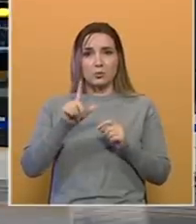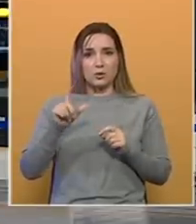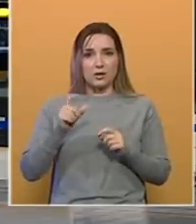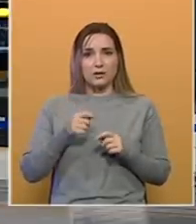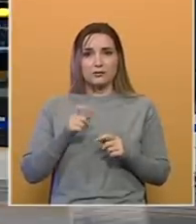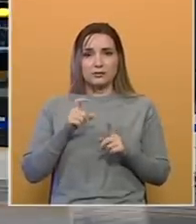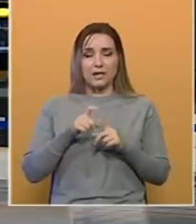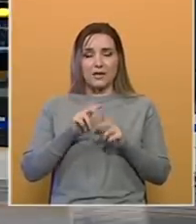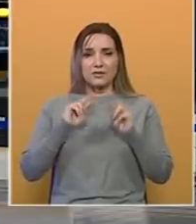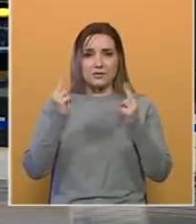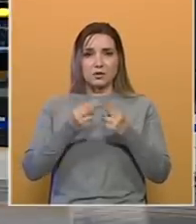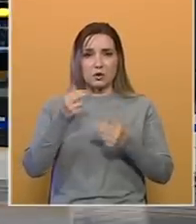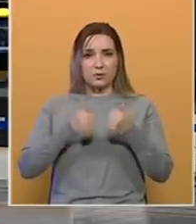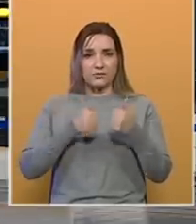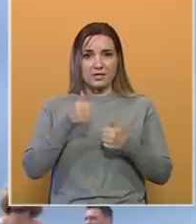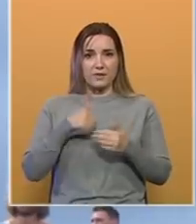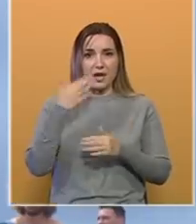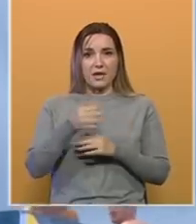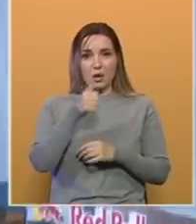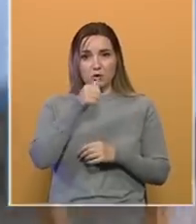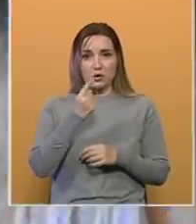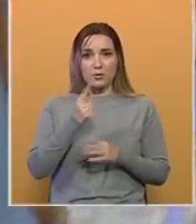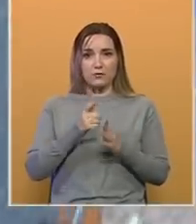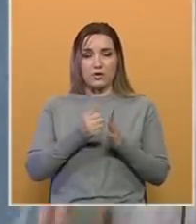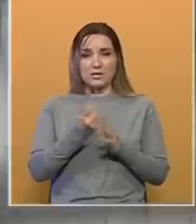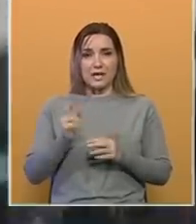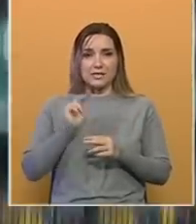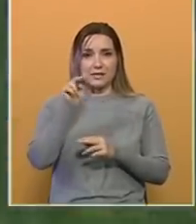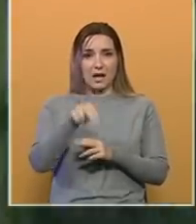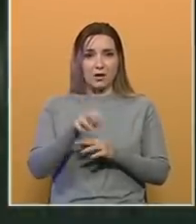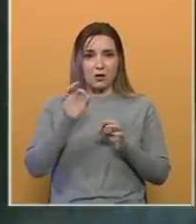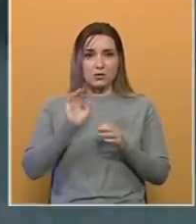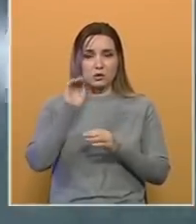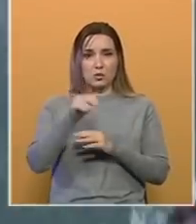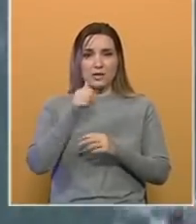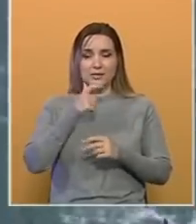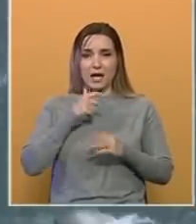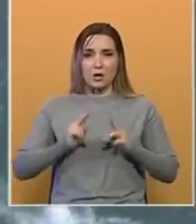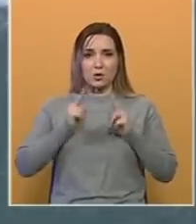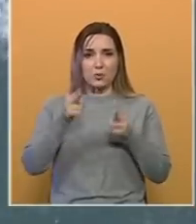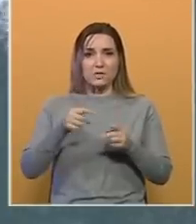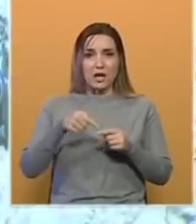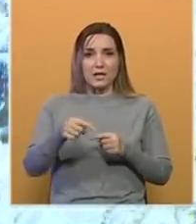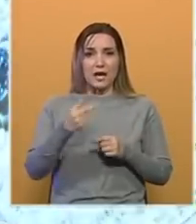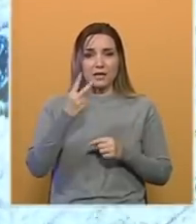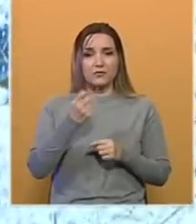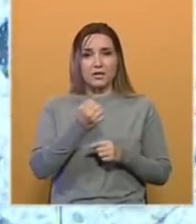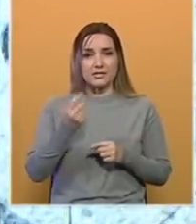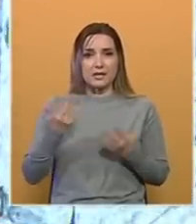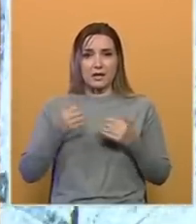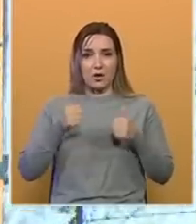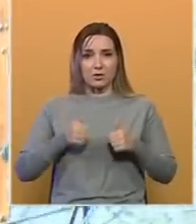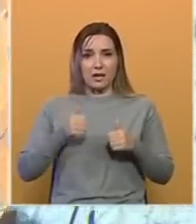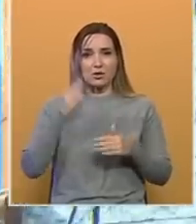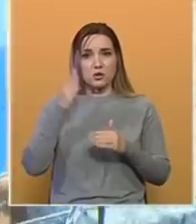Cliff Diving svjetskog prvenstva. Nekon što se u prvoj seriji skakalo izravno sluka Starog mosta u naredne dvije serije, kao i